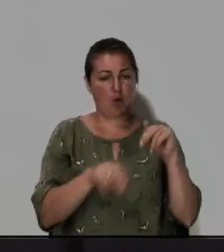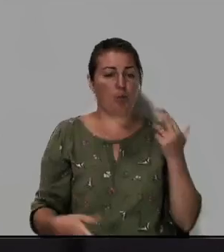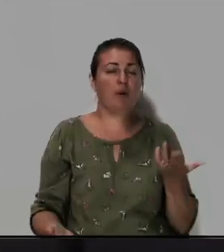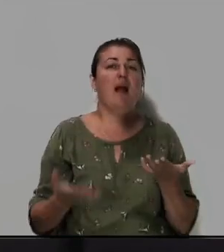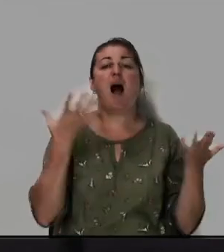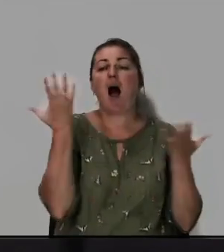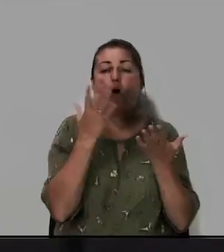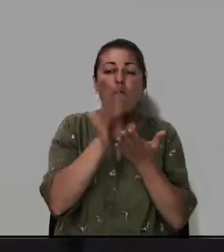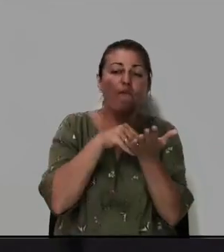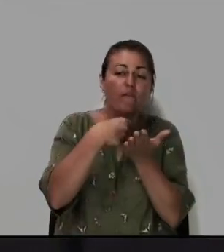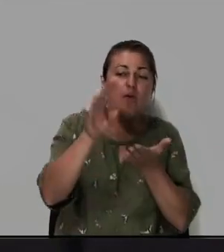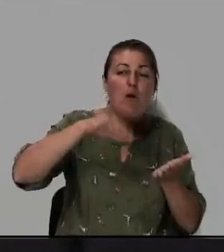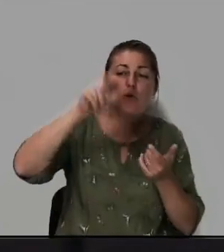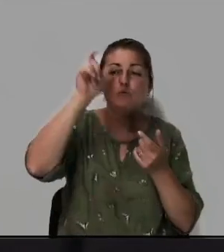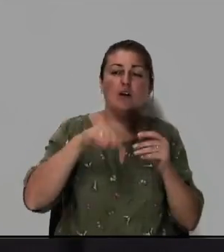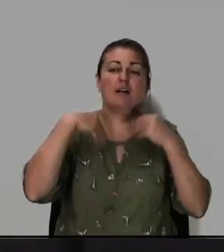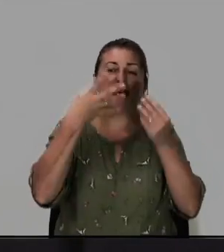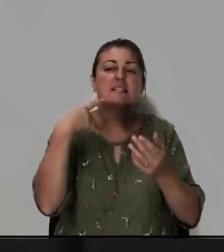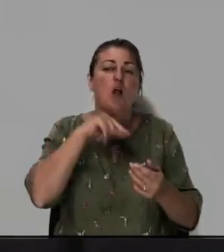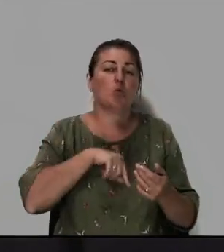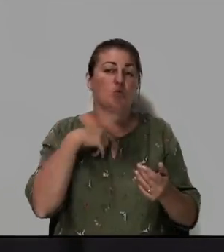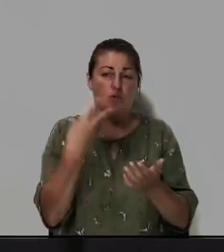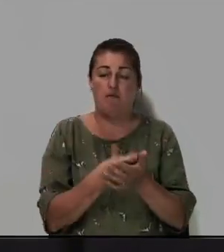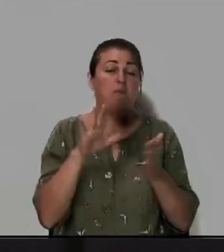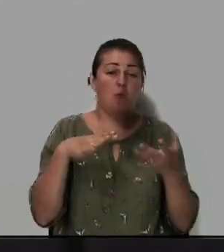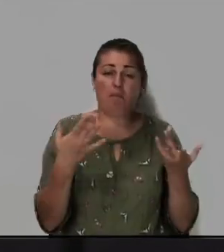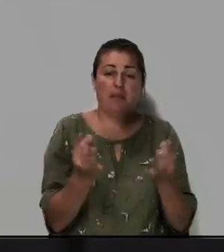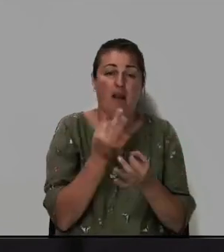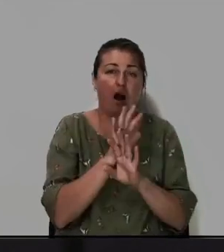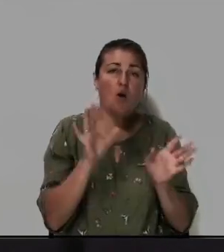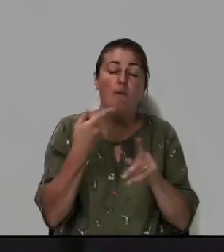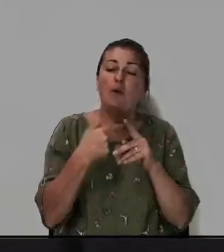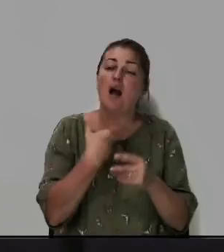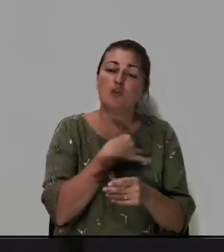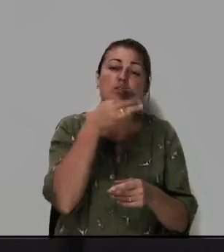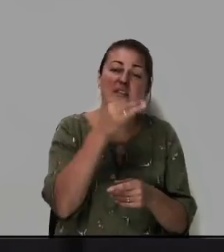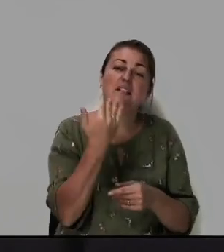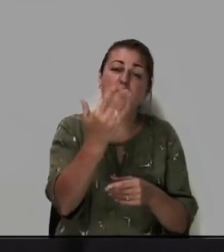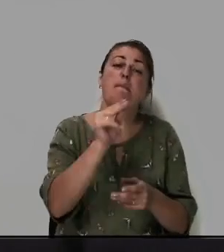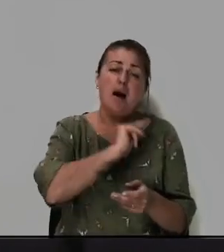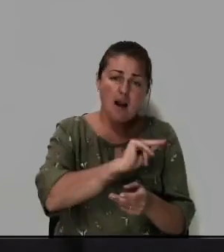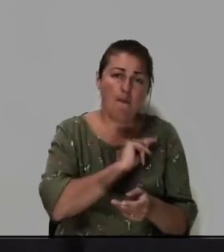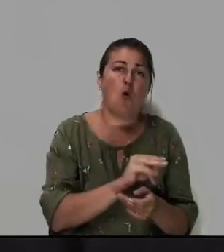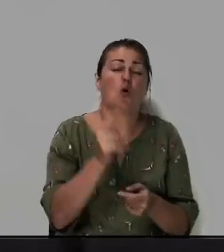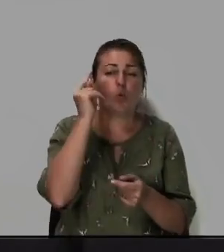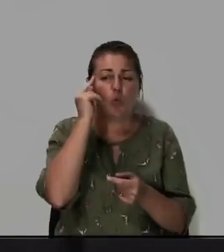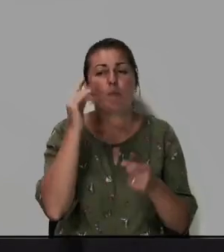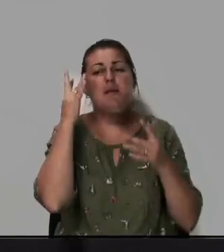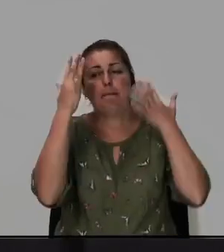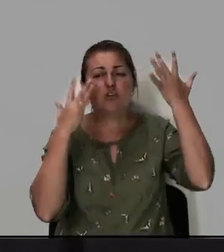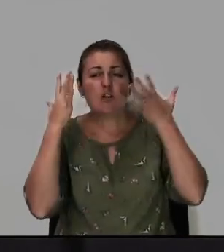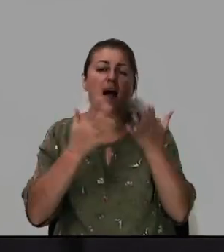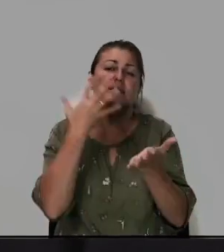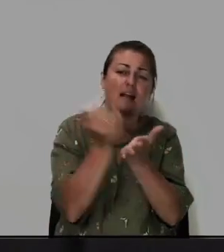выкуп потом дашь человек за душу свою никакой поэтому я хочу вам сказать работайте думайте мечтайте